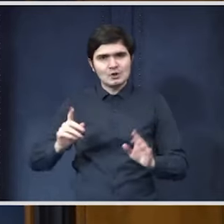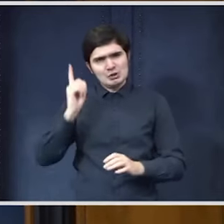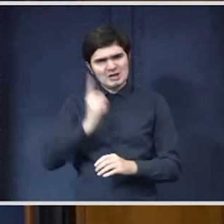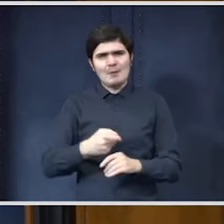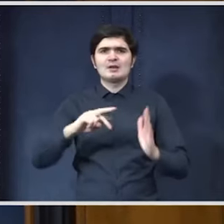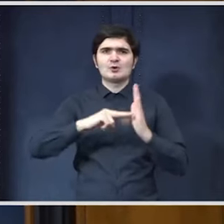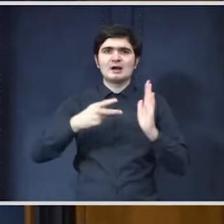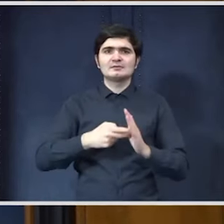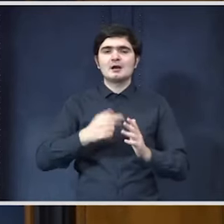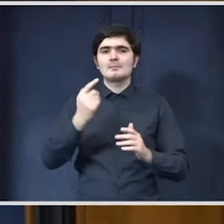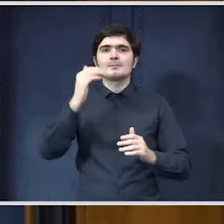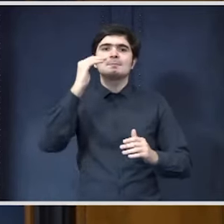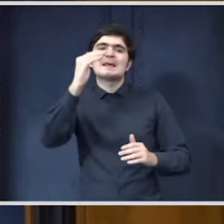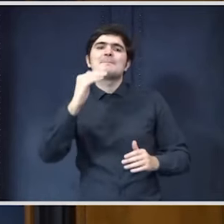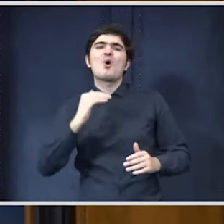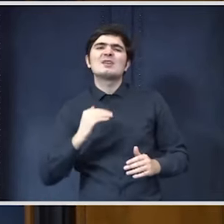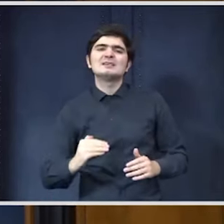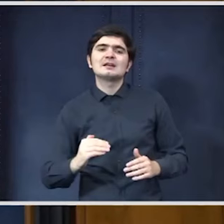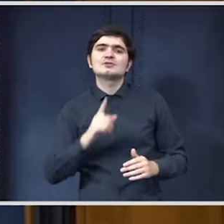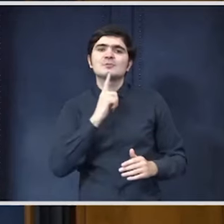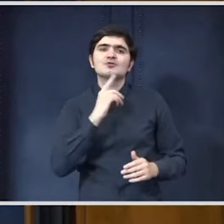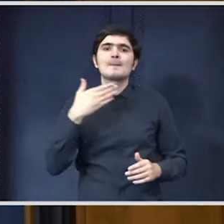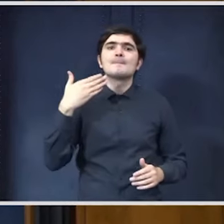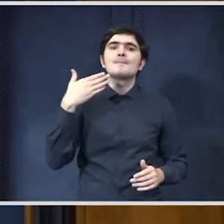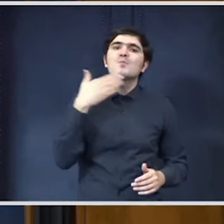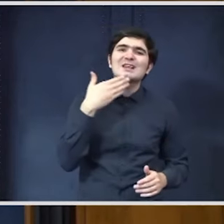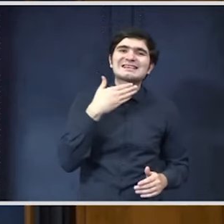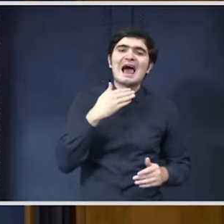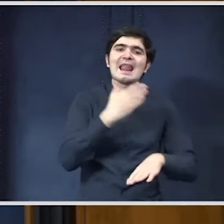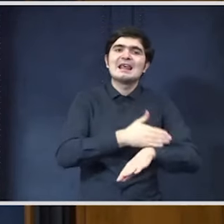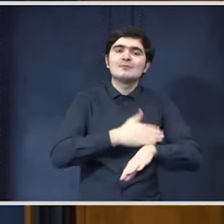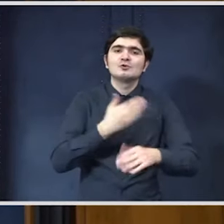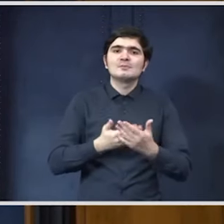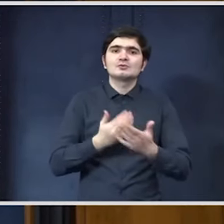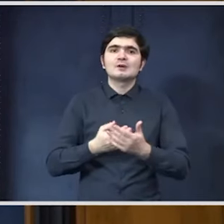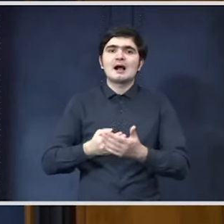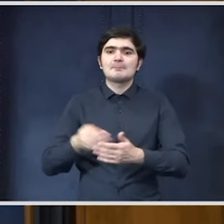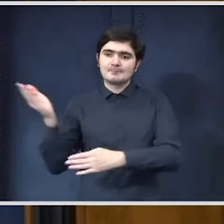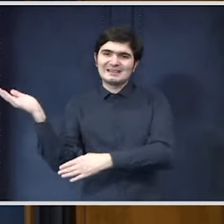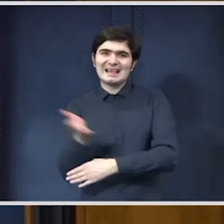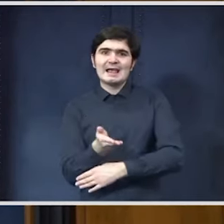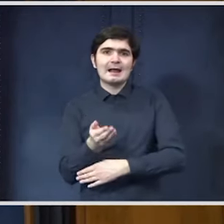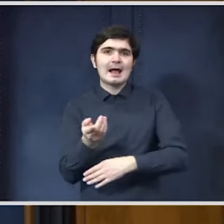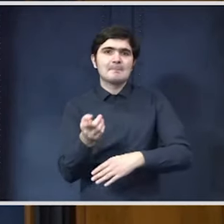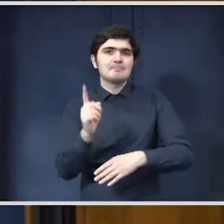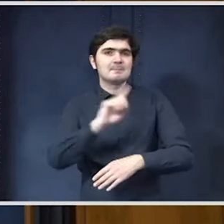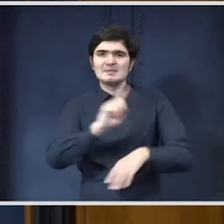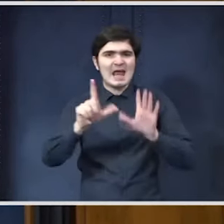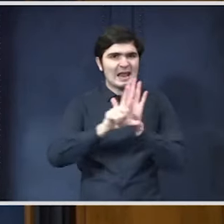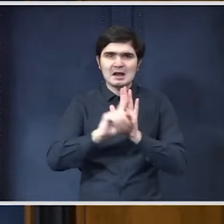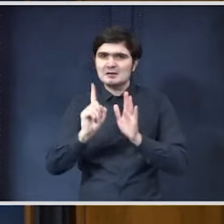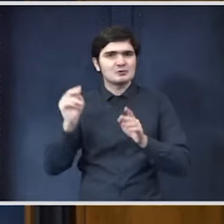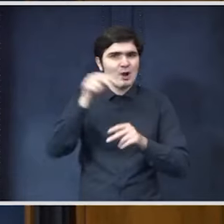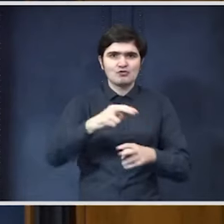organiza aceste depozite și bursa lemnului astfel încât tăierele ilegale să nu mai ajungă în industrie. Și de asemenea o